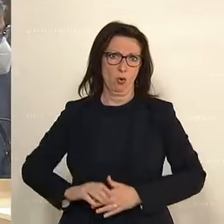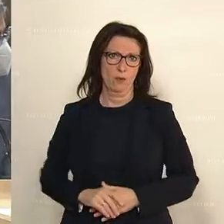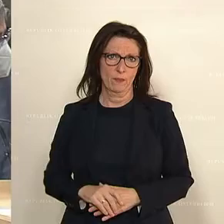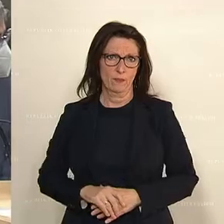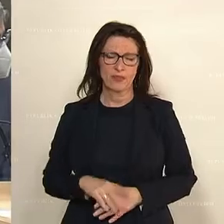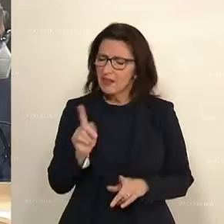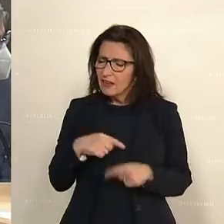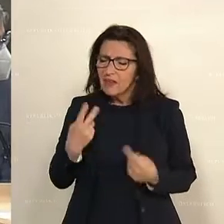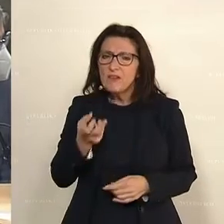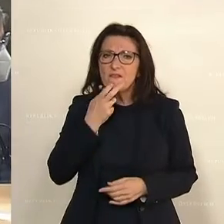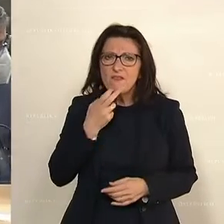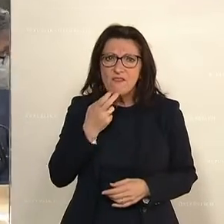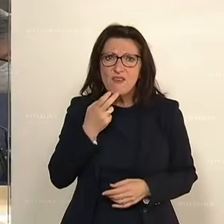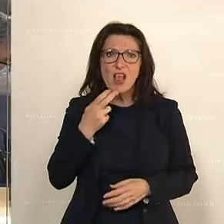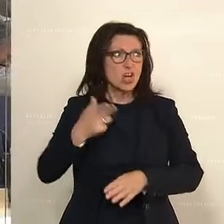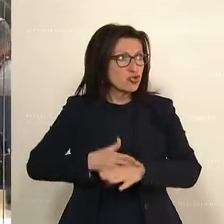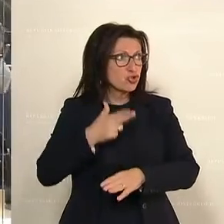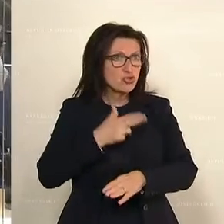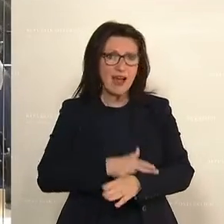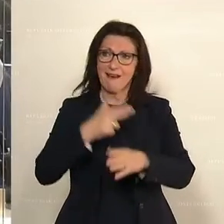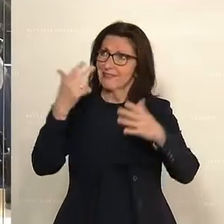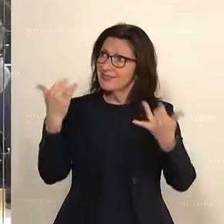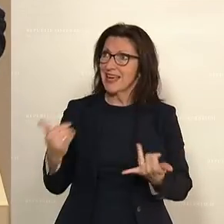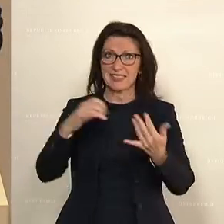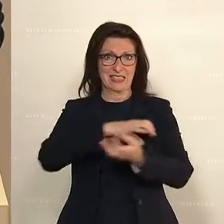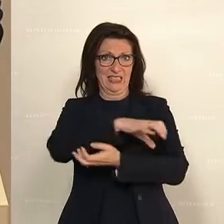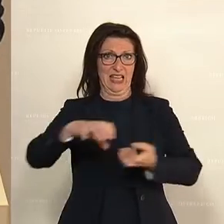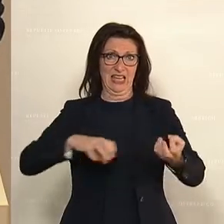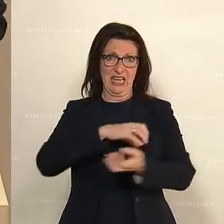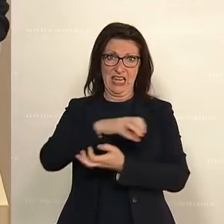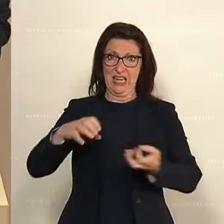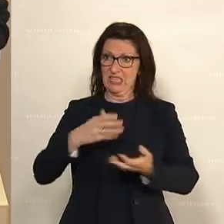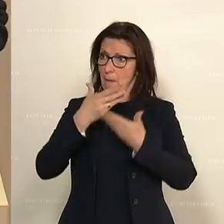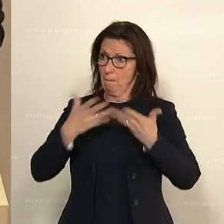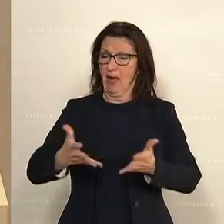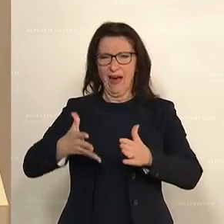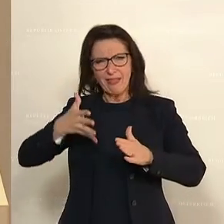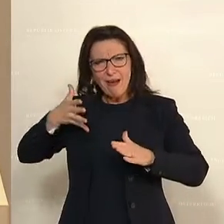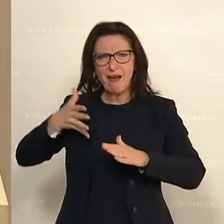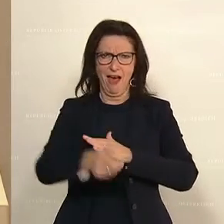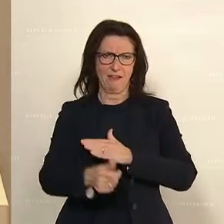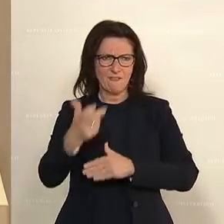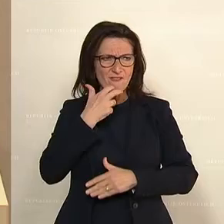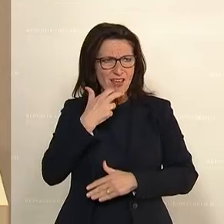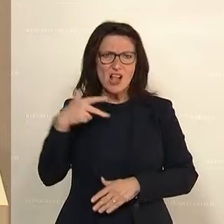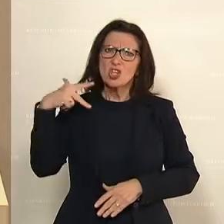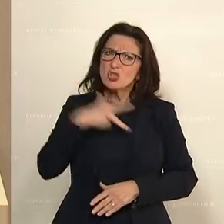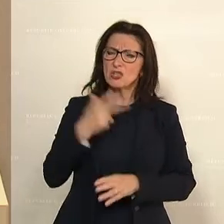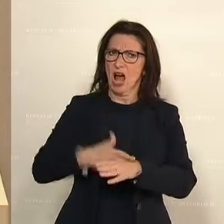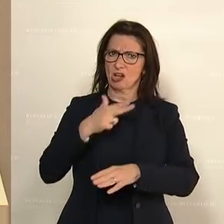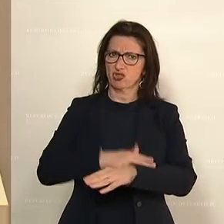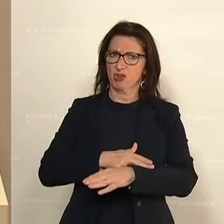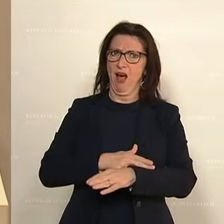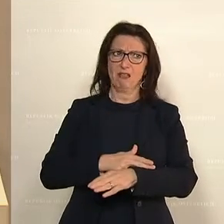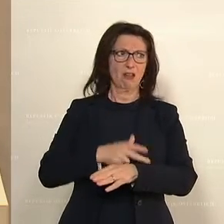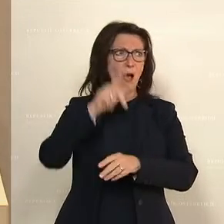Wir wollen einen Staat, der in dieser Krise bereit ist einzugreifen. Einen Sozialstaat, der die Steuerzahlerinnen und